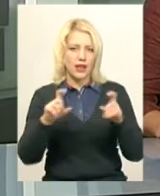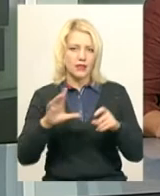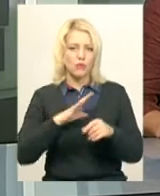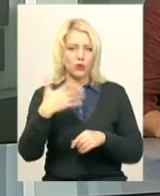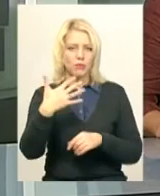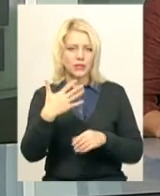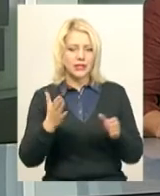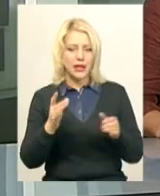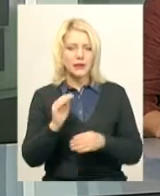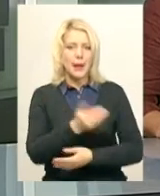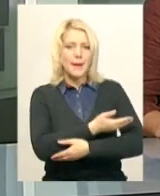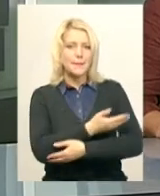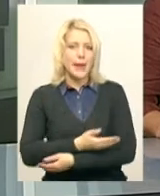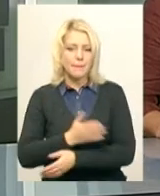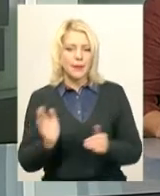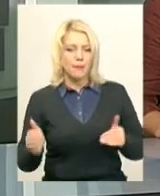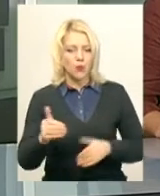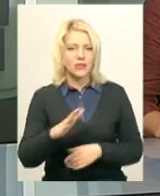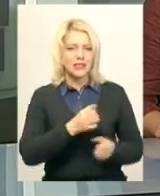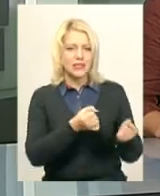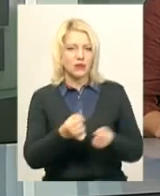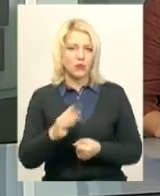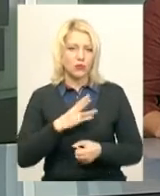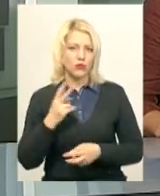Затримки з видачою соціальній допомоги були двічі.